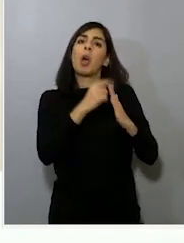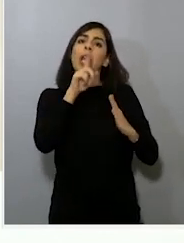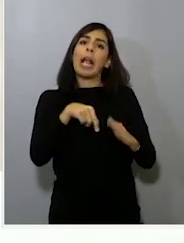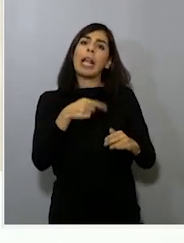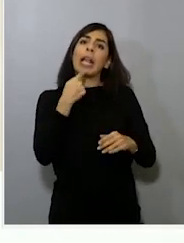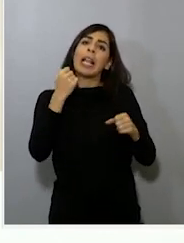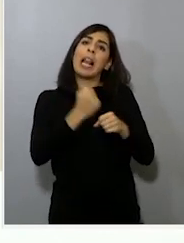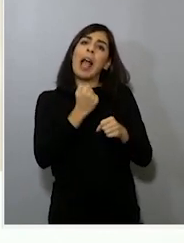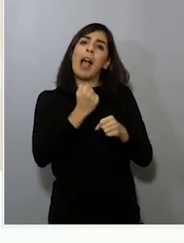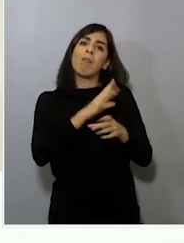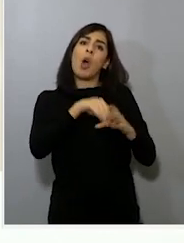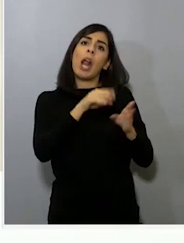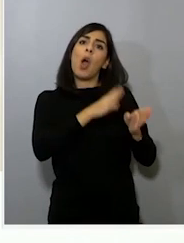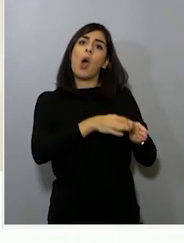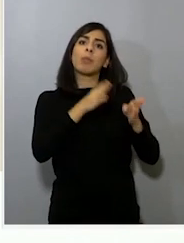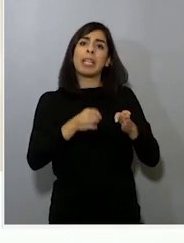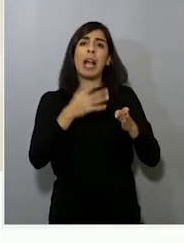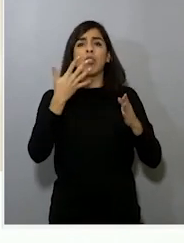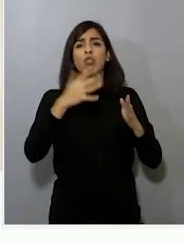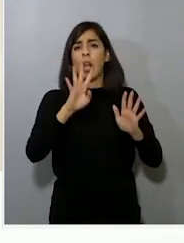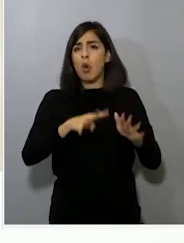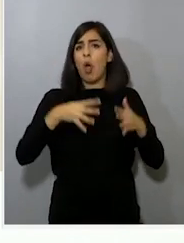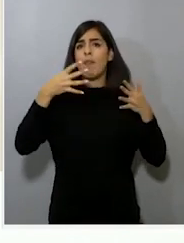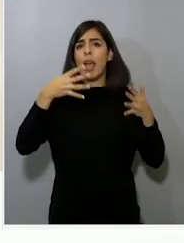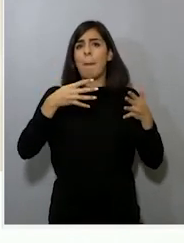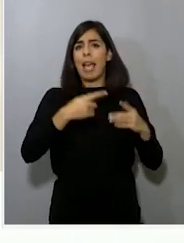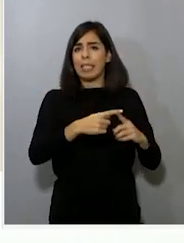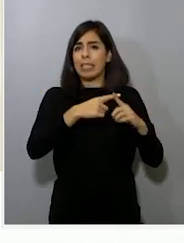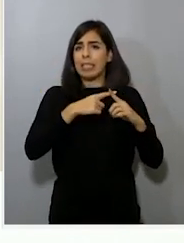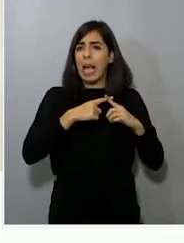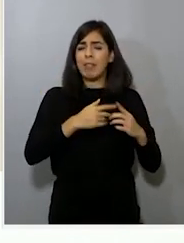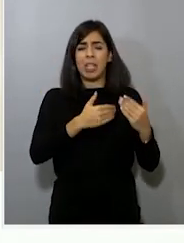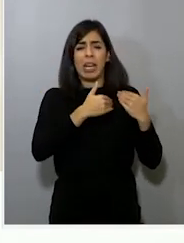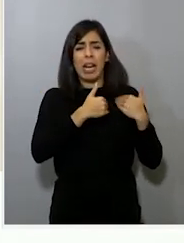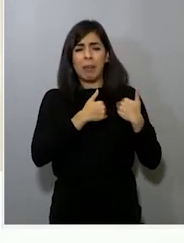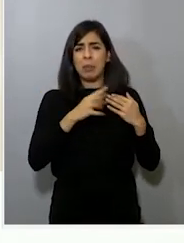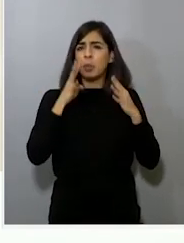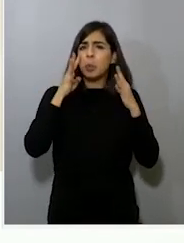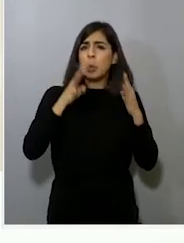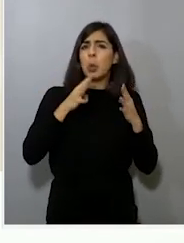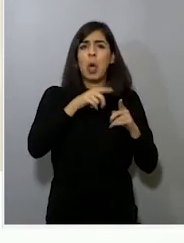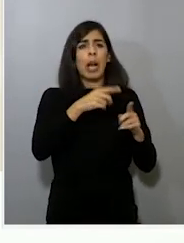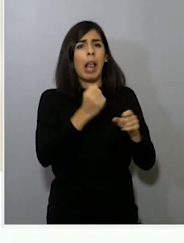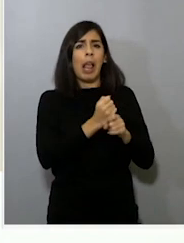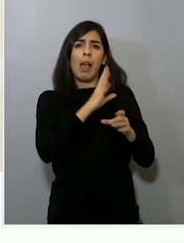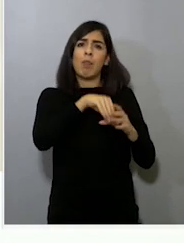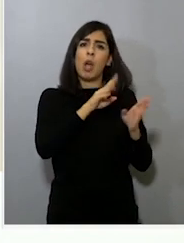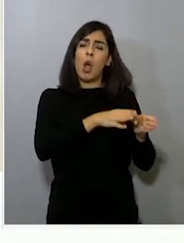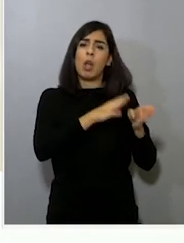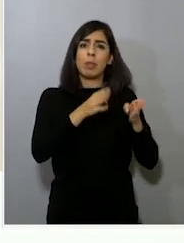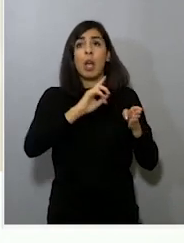da nove mesi con dedizione, sacrificio e responsabilità. Dobbiamo dargli tutti una mano, fatelo